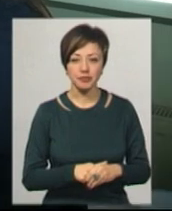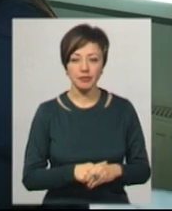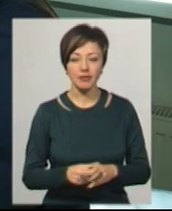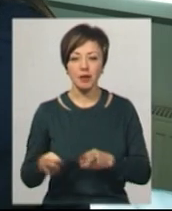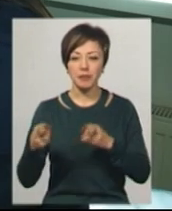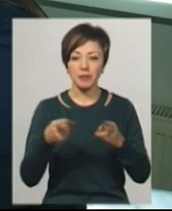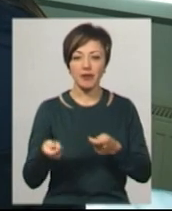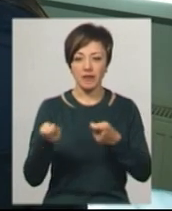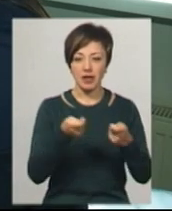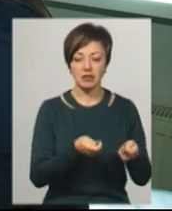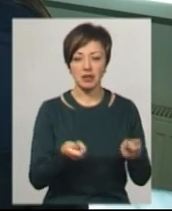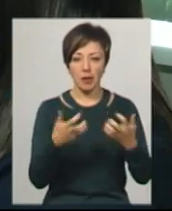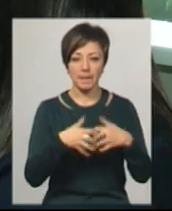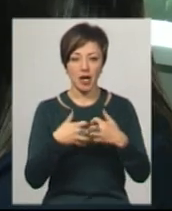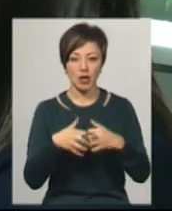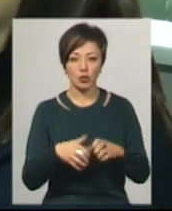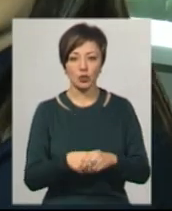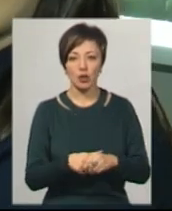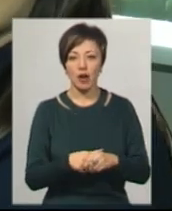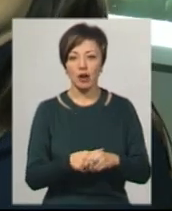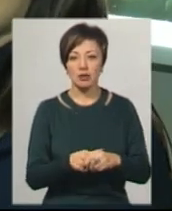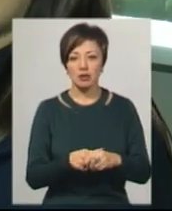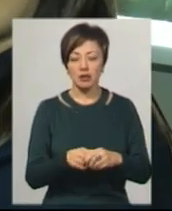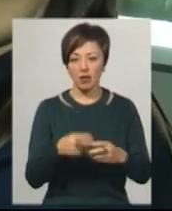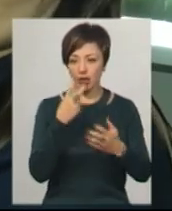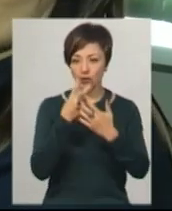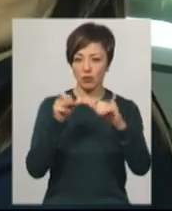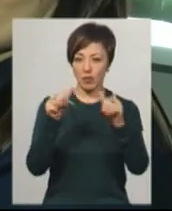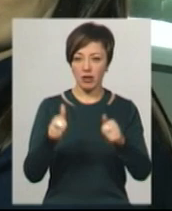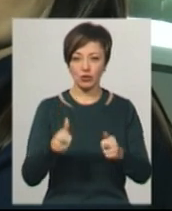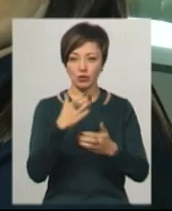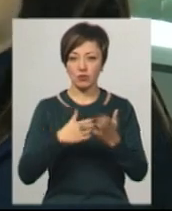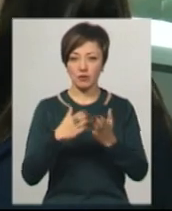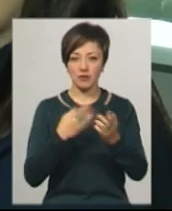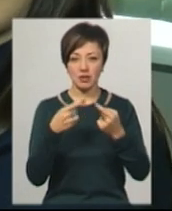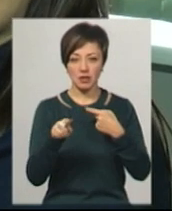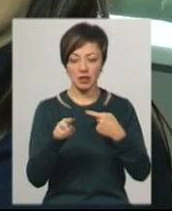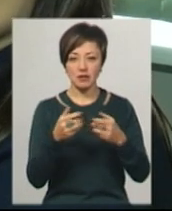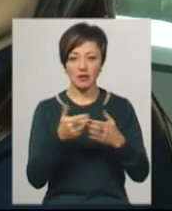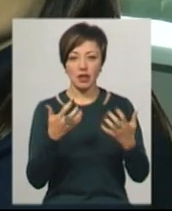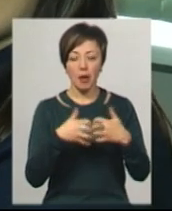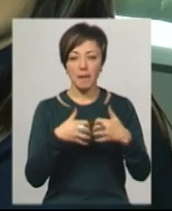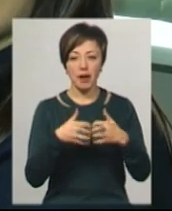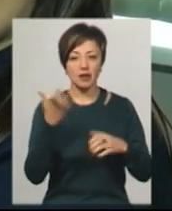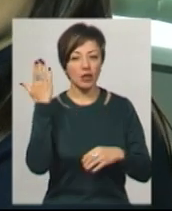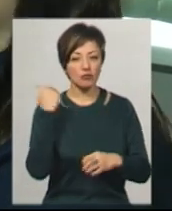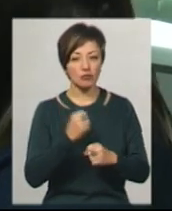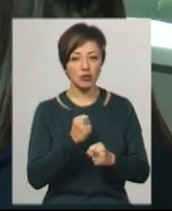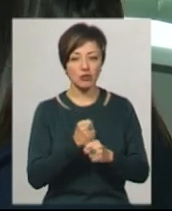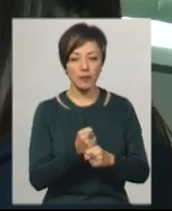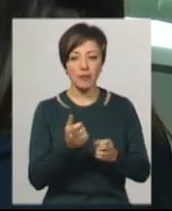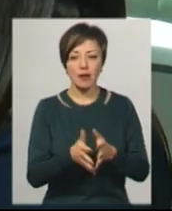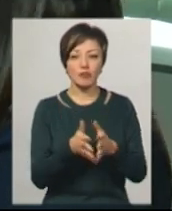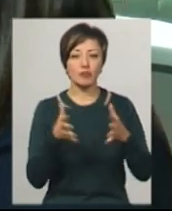привезли апаратуру. Зображення радикально відрізняється від апарата, на якому ми раніше працювали,